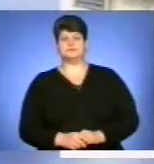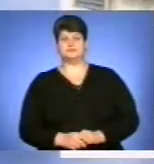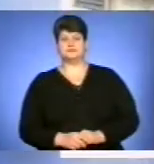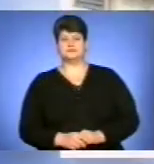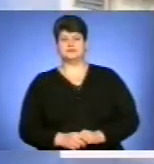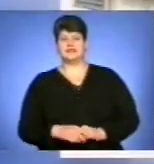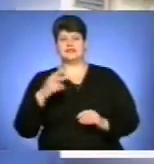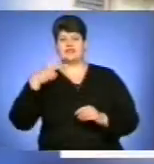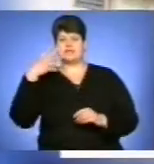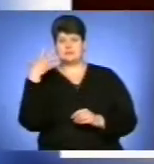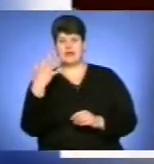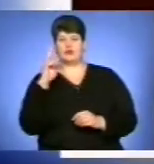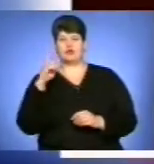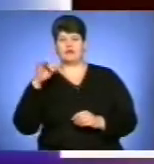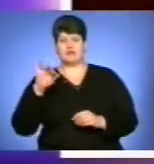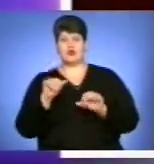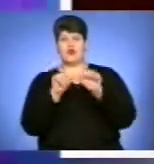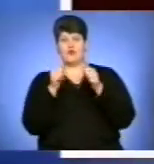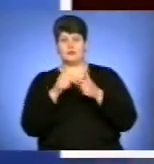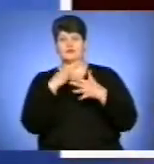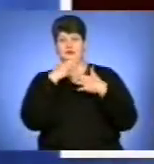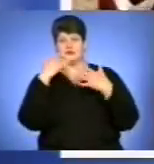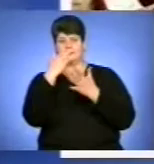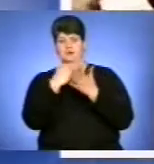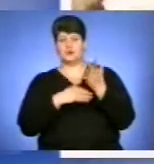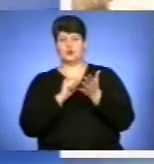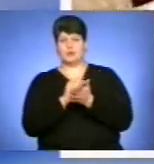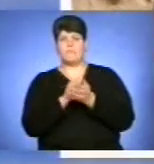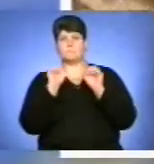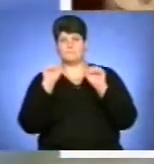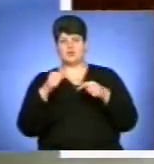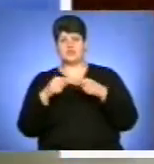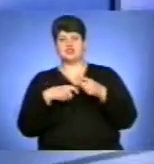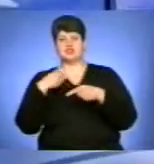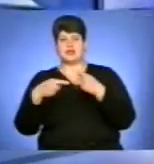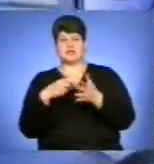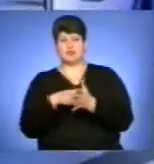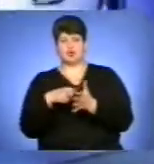З 25 квітня оформити ряд офіційних документів можна через пошту.